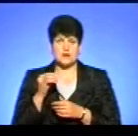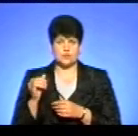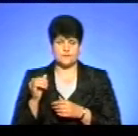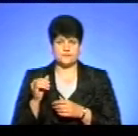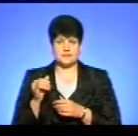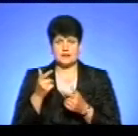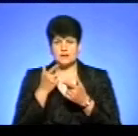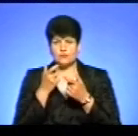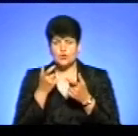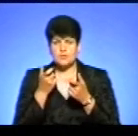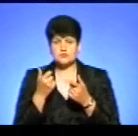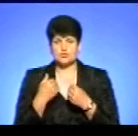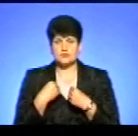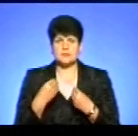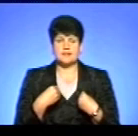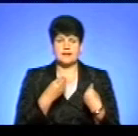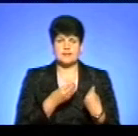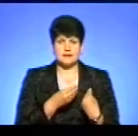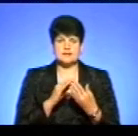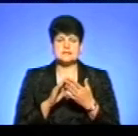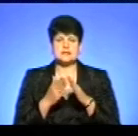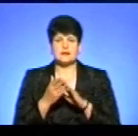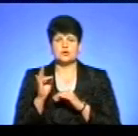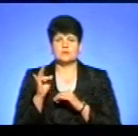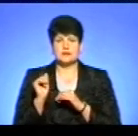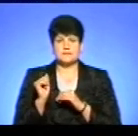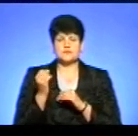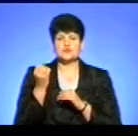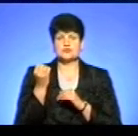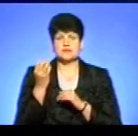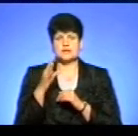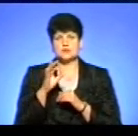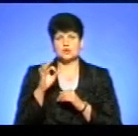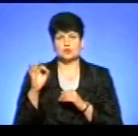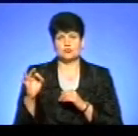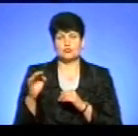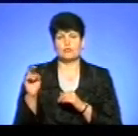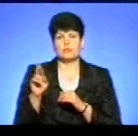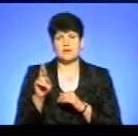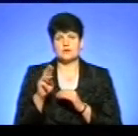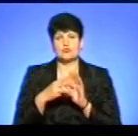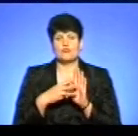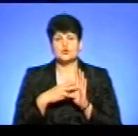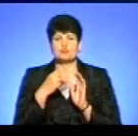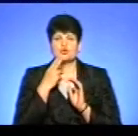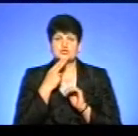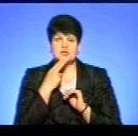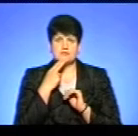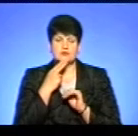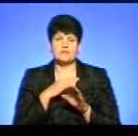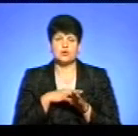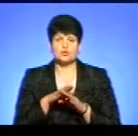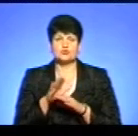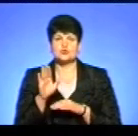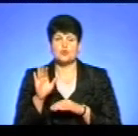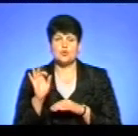І інформація, яку нам надали станом на 14.00 у п'ятницю 8 червня, виконуючи